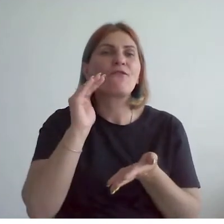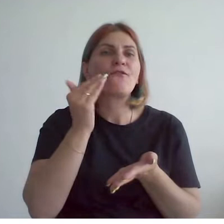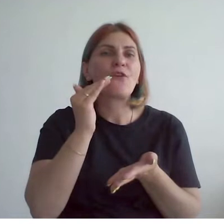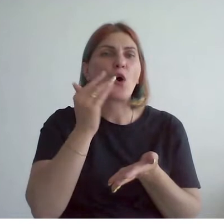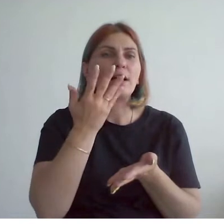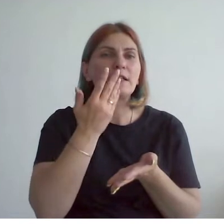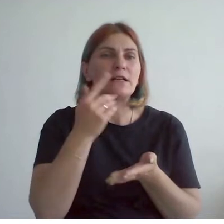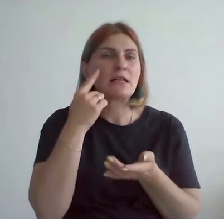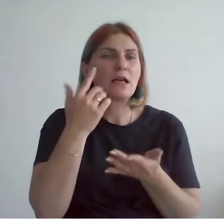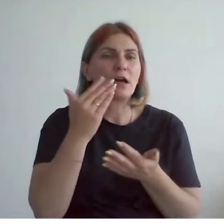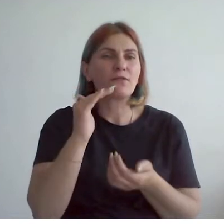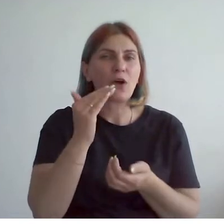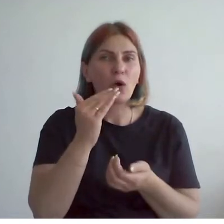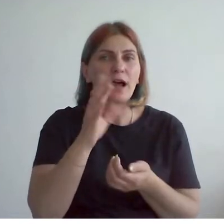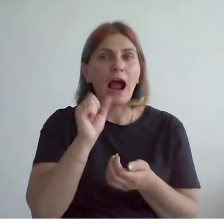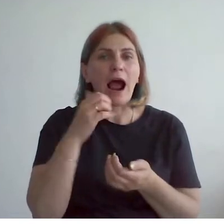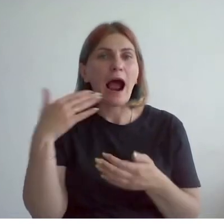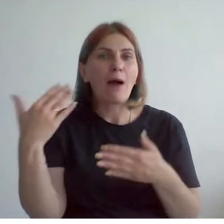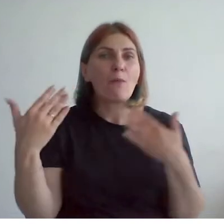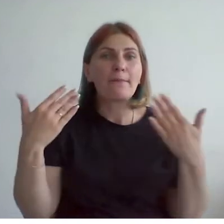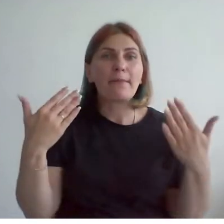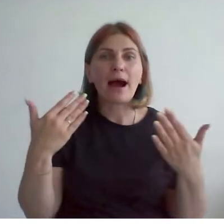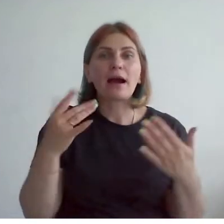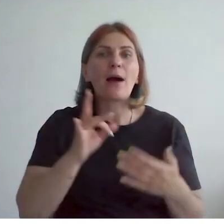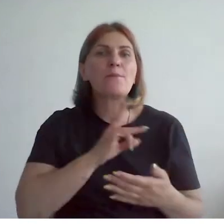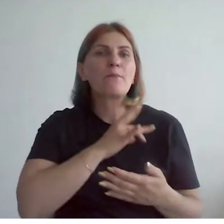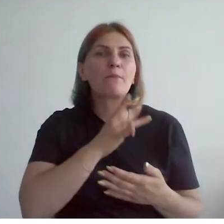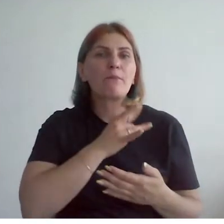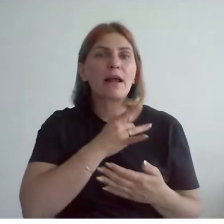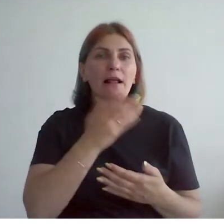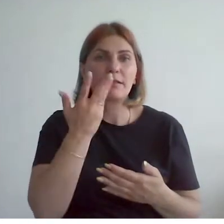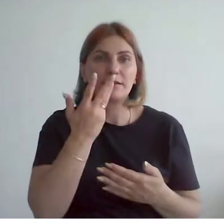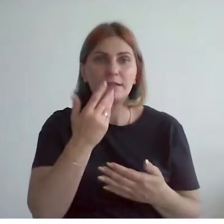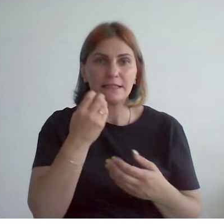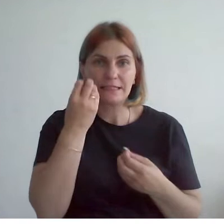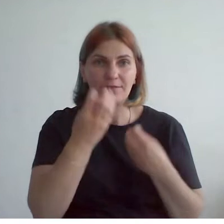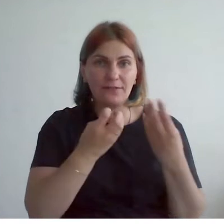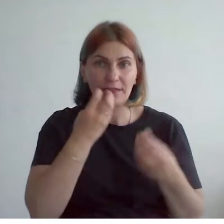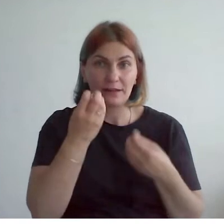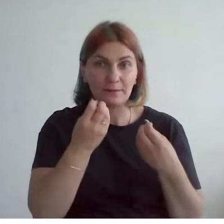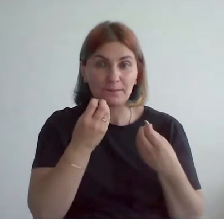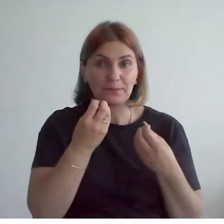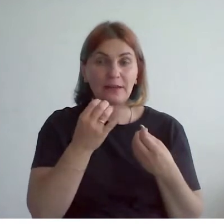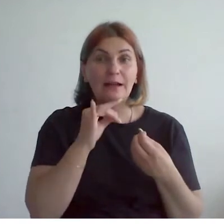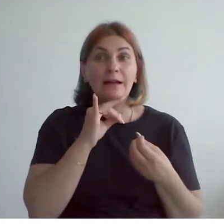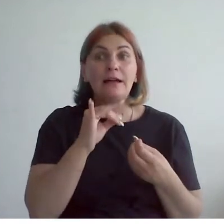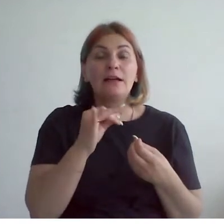цвета, по бокам соцветия белых цветов. И, собственно говоря,